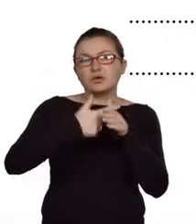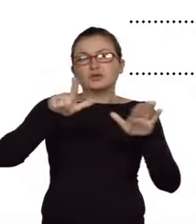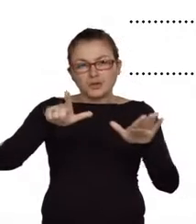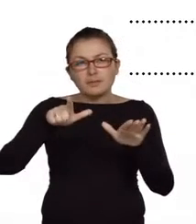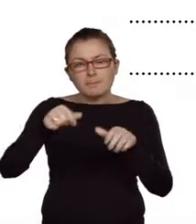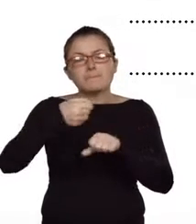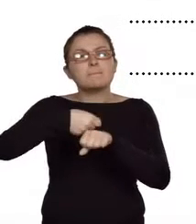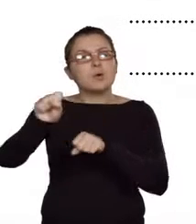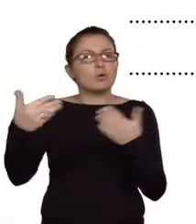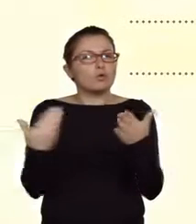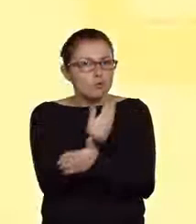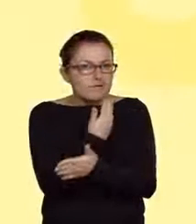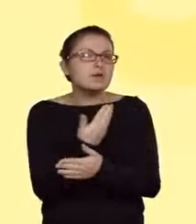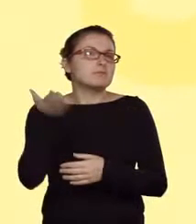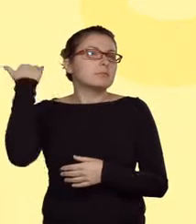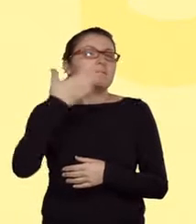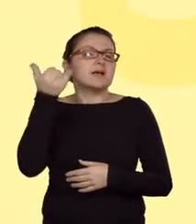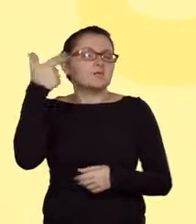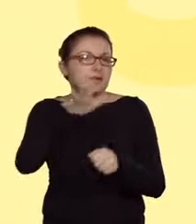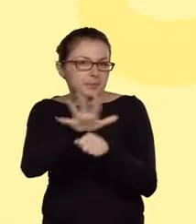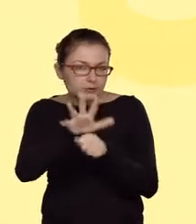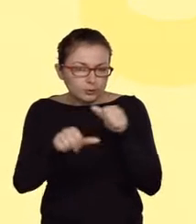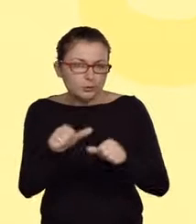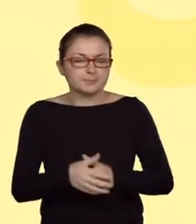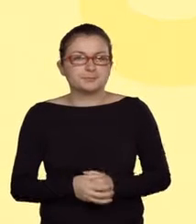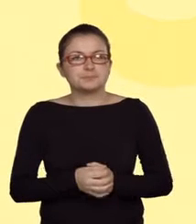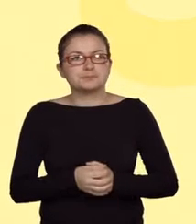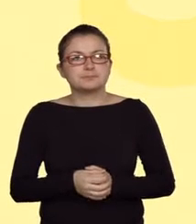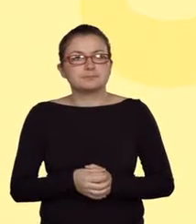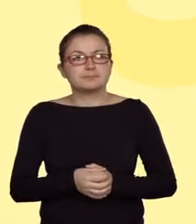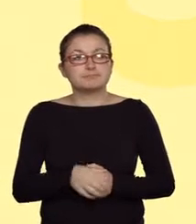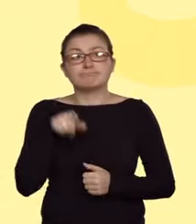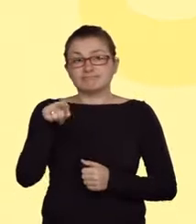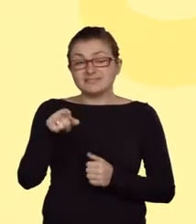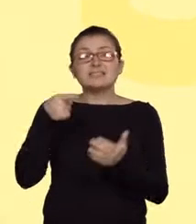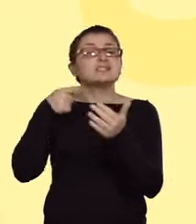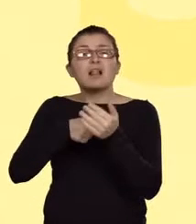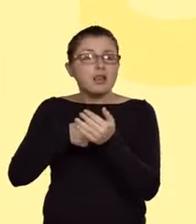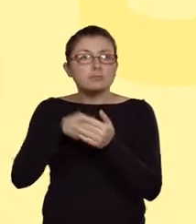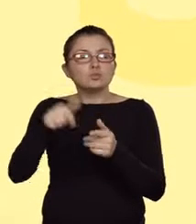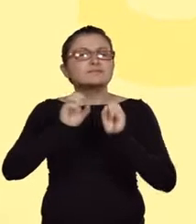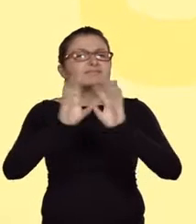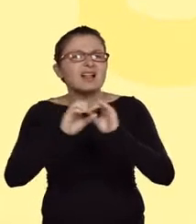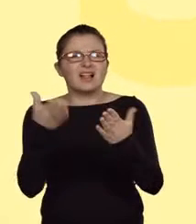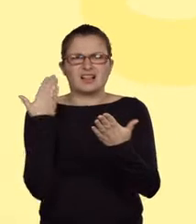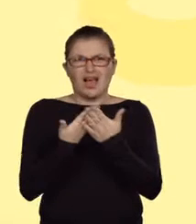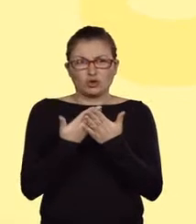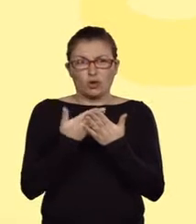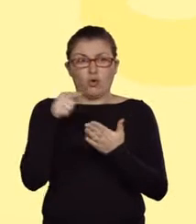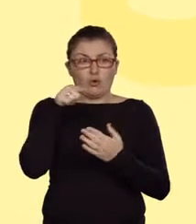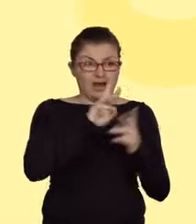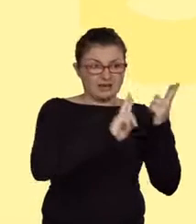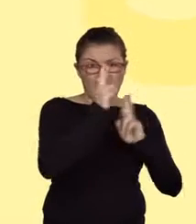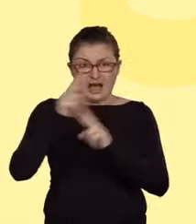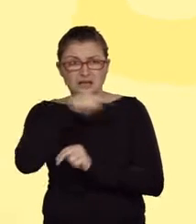2015 roku. Celem tego zadania było wyjaśnienie, dlaczego w dwóch reakcjach chemicznych, które